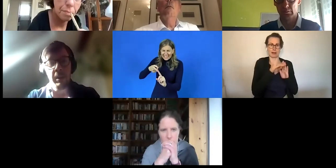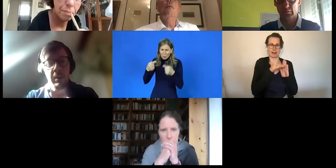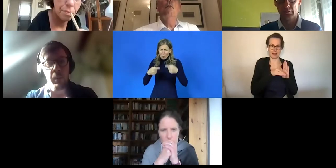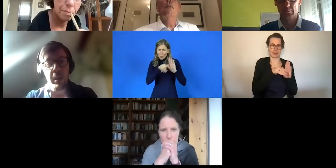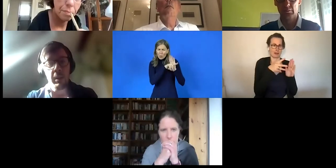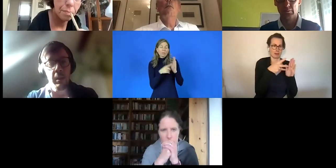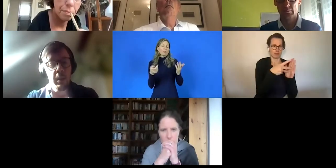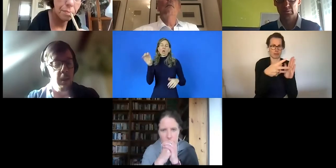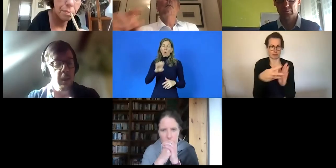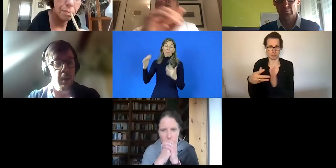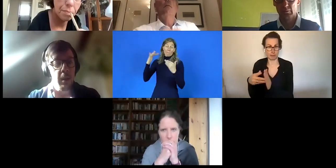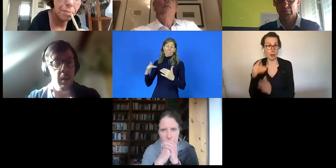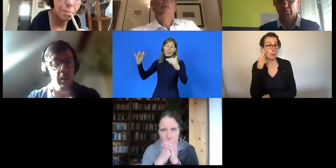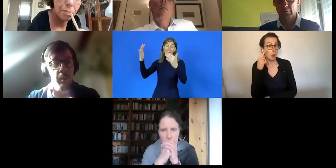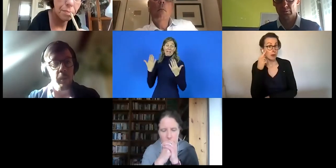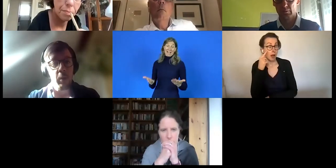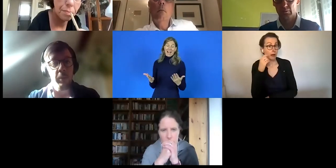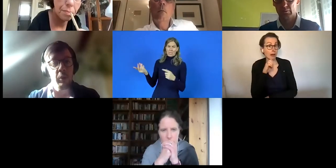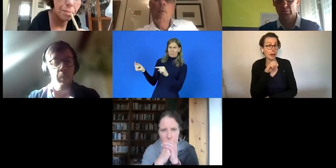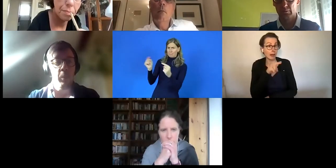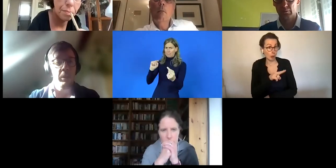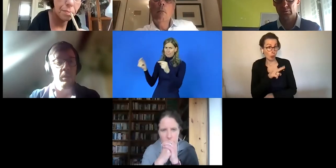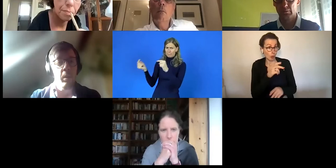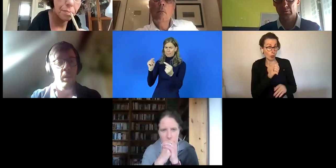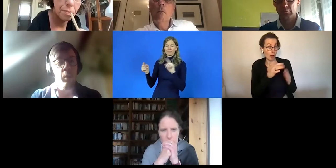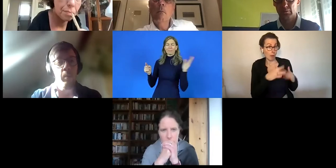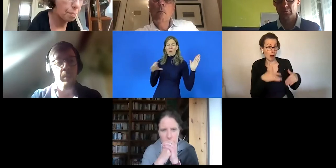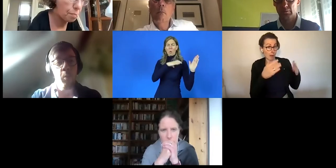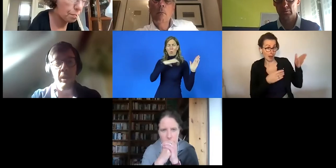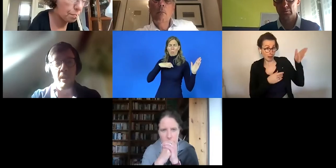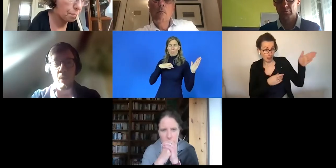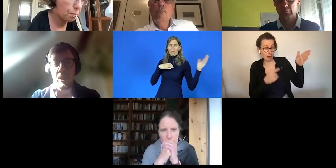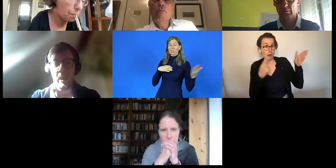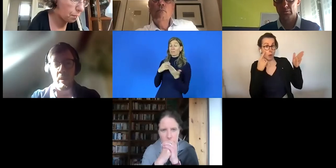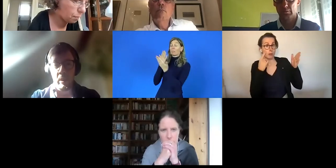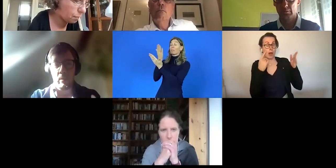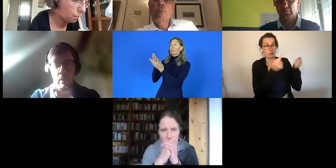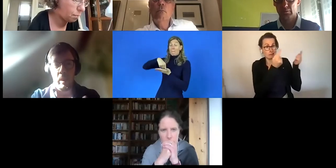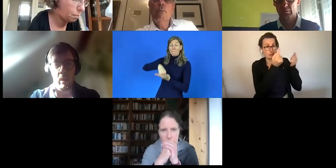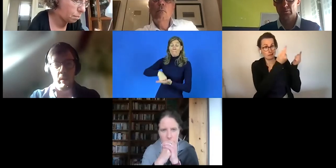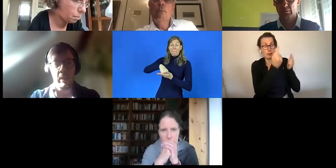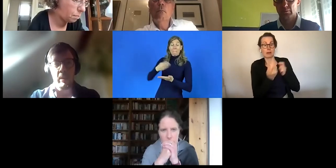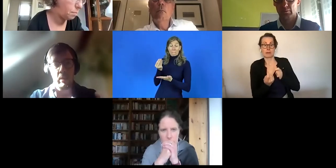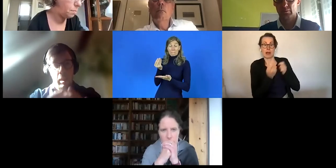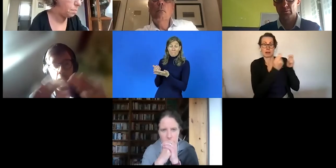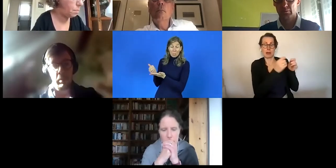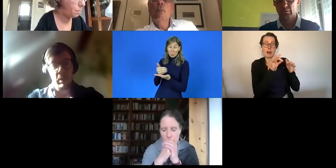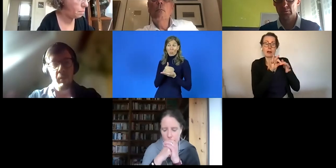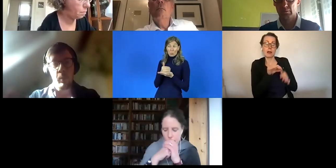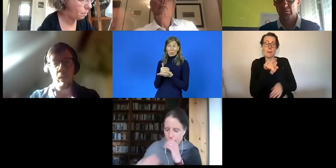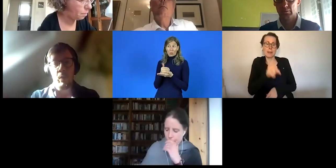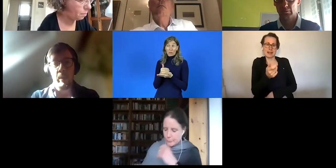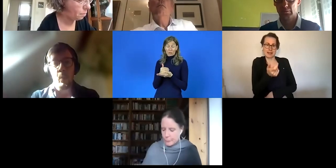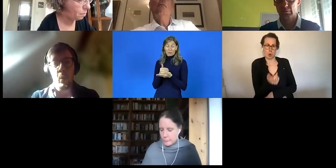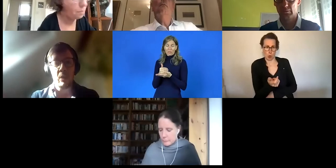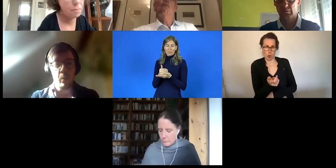dass in ganz bestimmten politischen Bereichen hier Aktivitäten oder Maßnahmen erfolgen müssen. Im Europäischen Parlament ist schon die